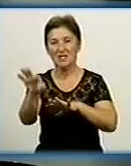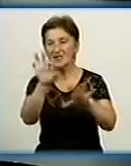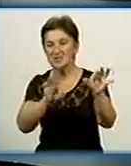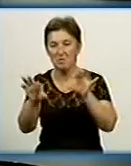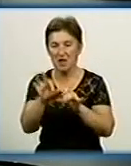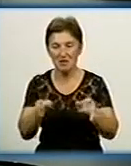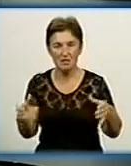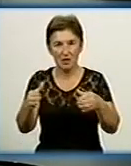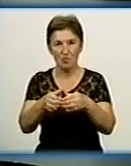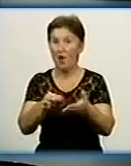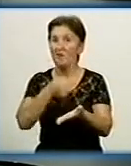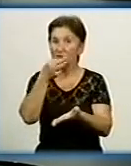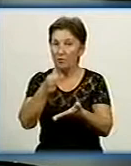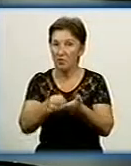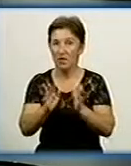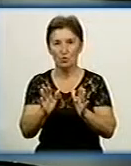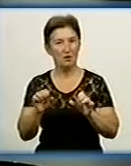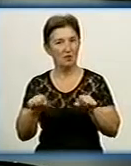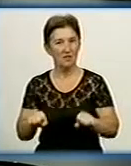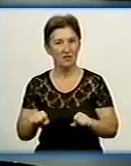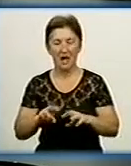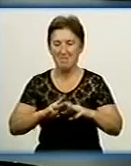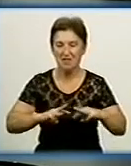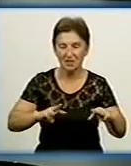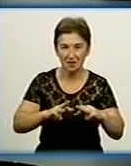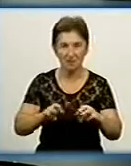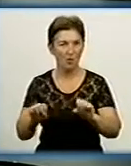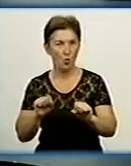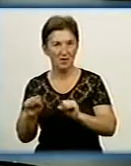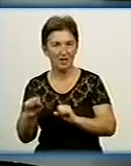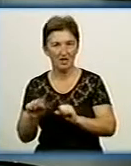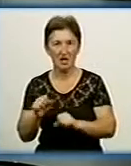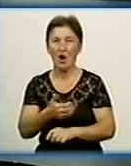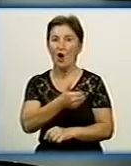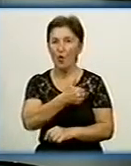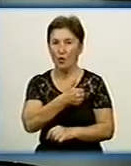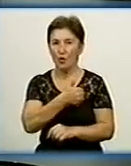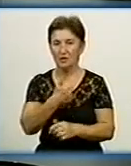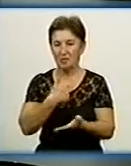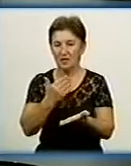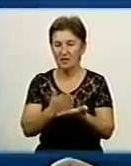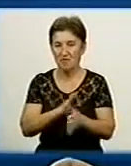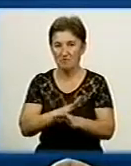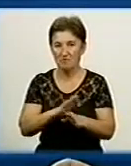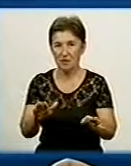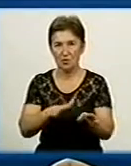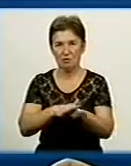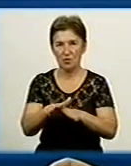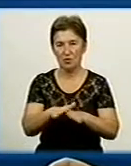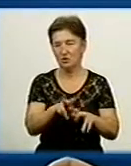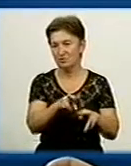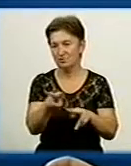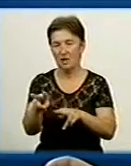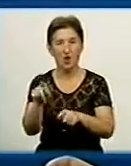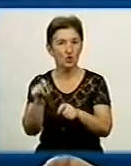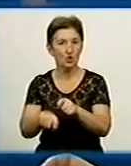відповідає чомусь влада, тобто міністерство і управління. Хоча ми не маємо можливості повністю контролювати даний процес,